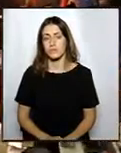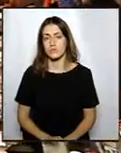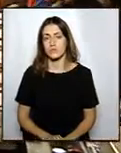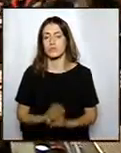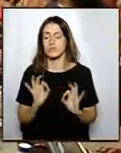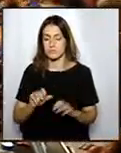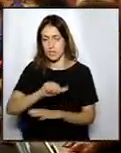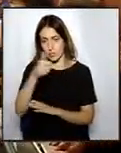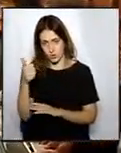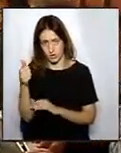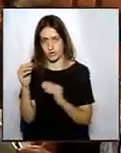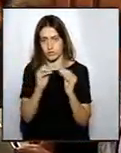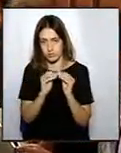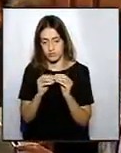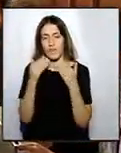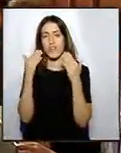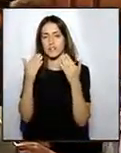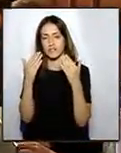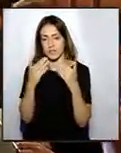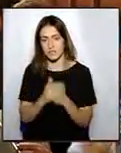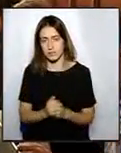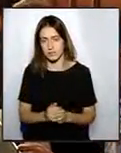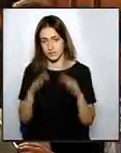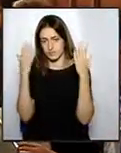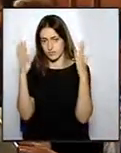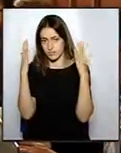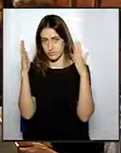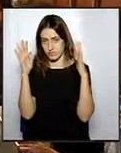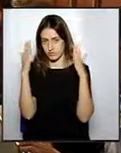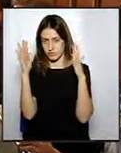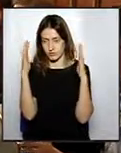queda aprovada la moció moltes felicitats passem a